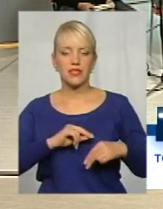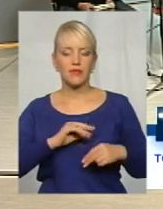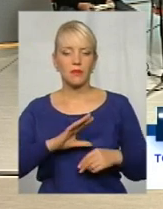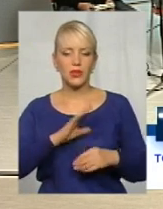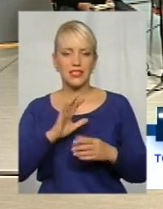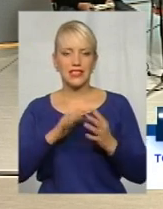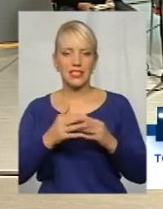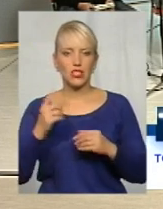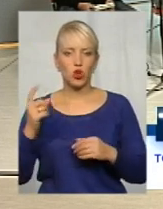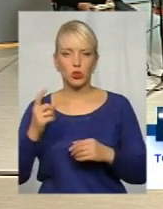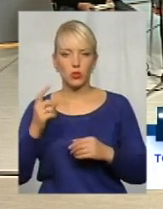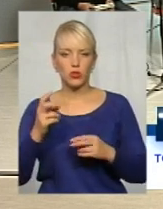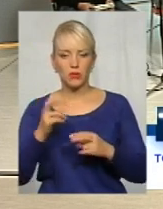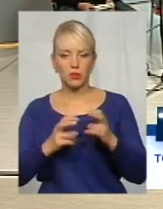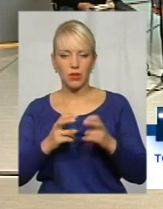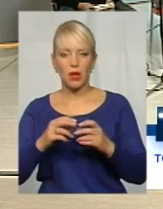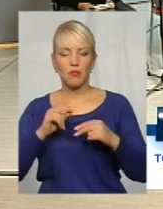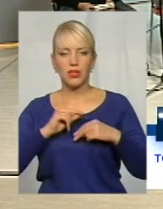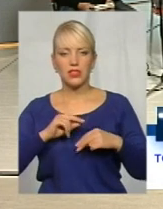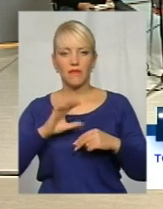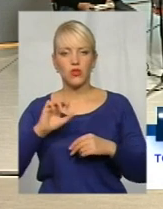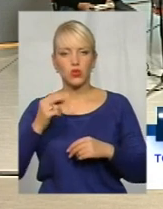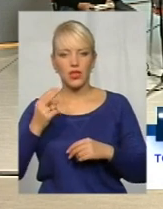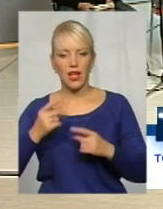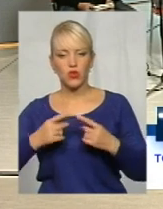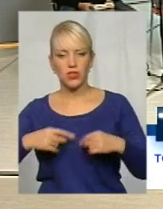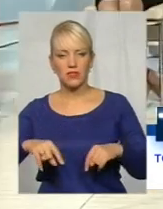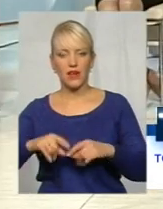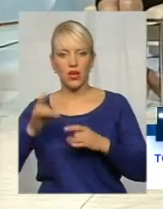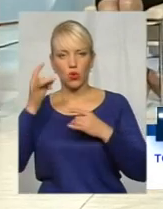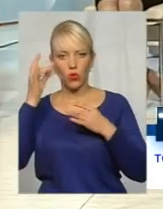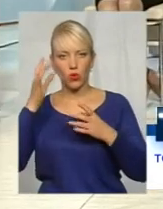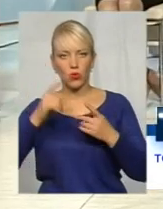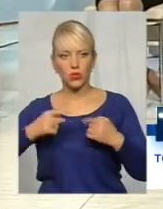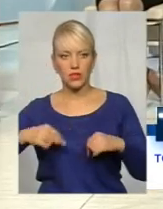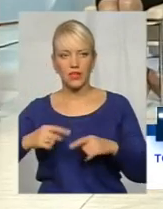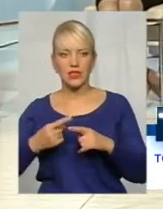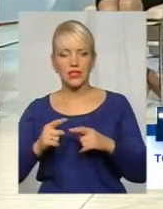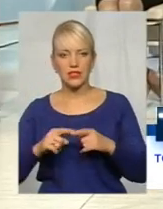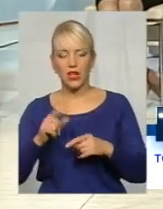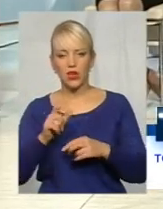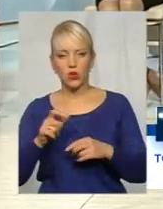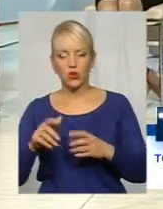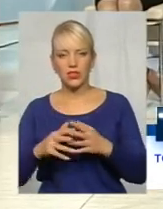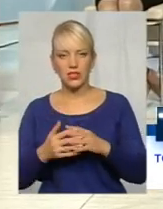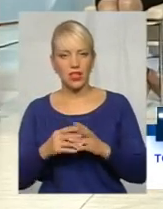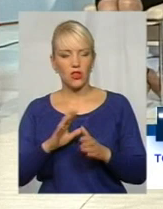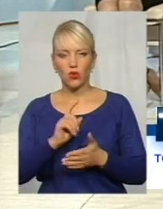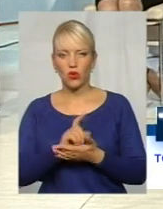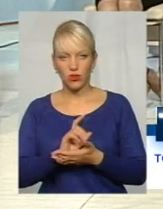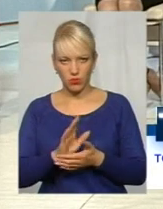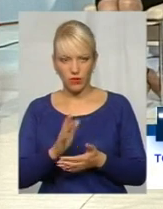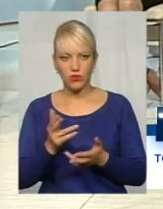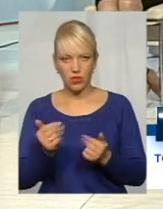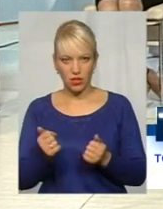працівників соціальної сфери, культурної сфери. Тобто переварно – це селяни, мешканці села, але не обов'язково. Як